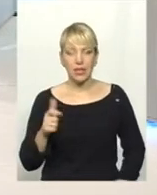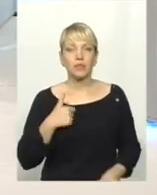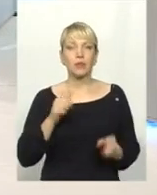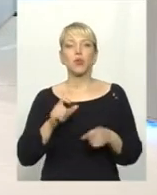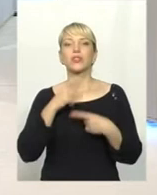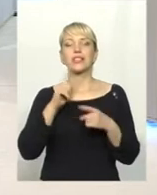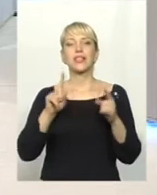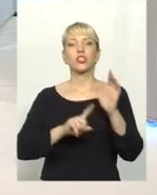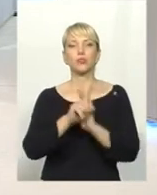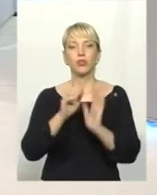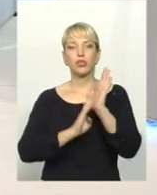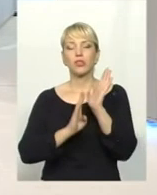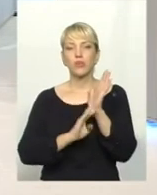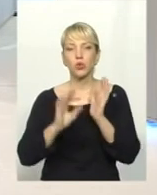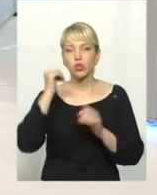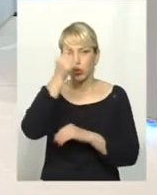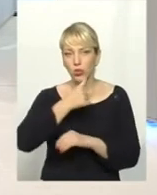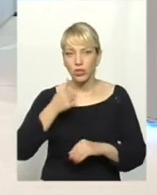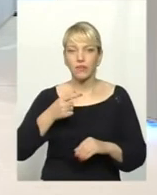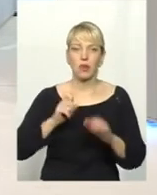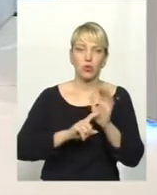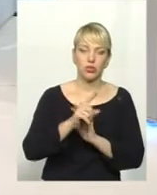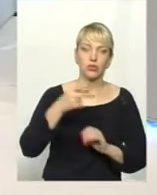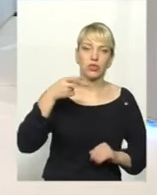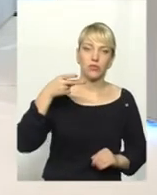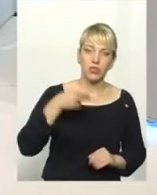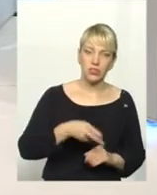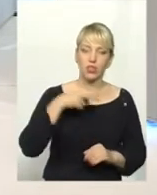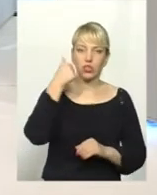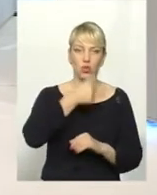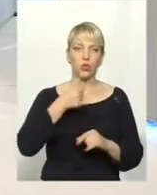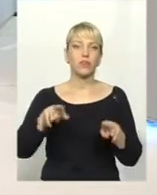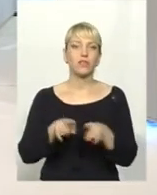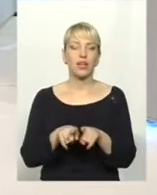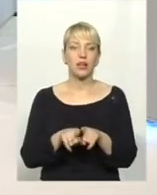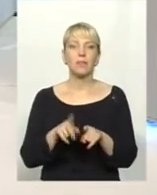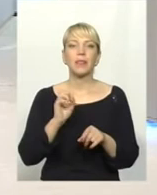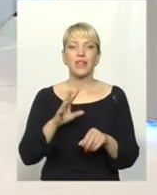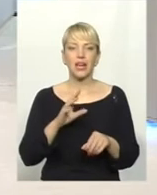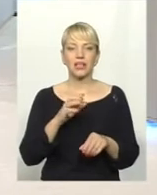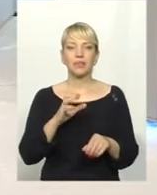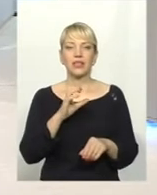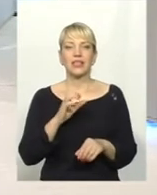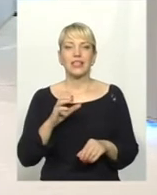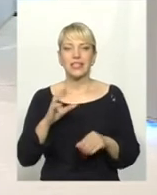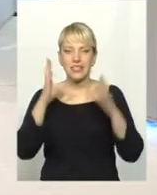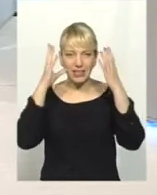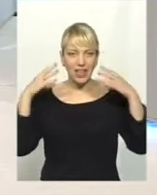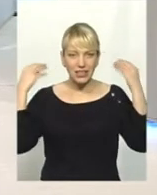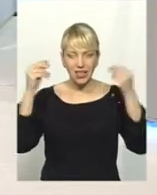роках, на початку 2000-х, ну, наприклад, така скандинавська держава витрачала на